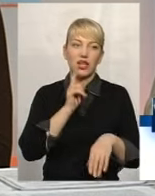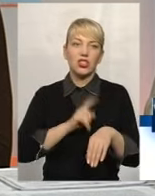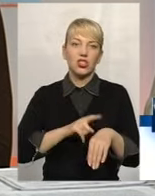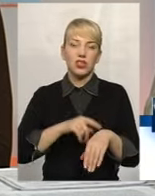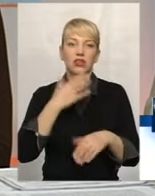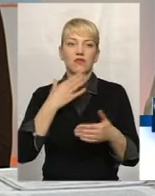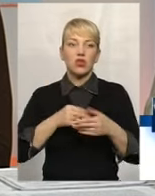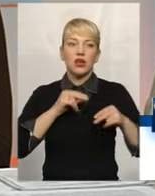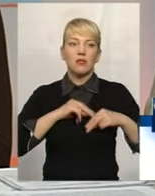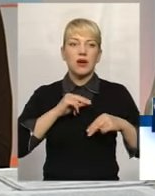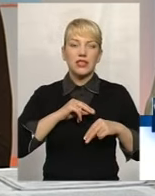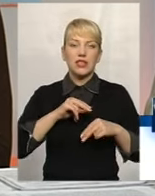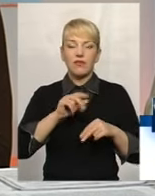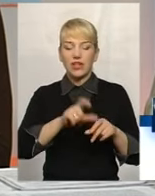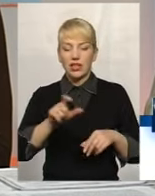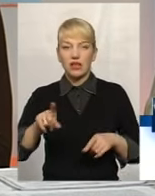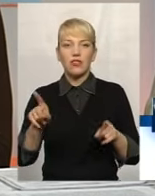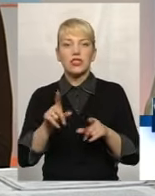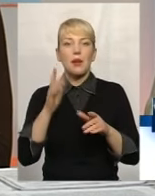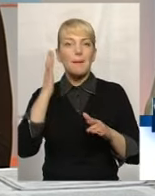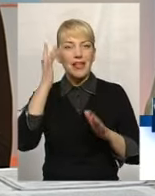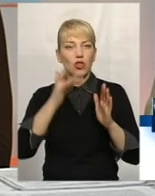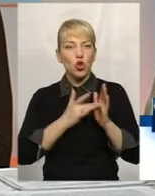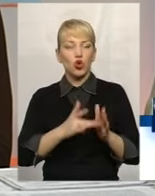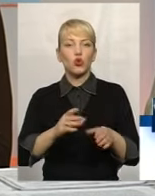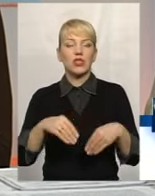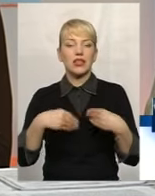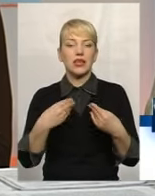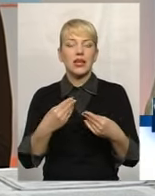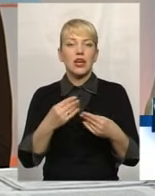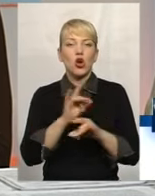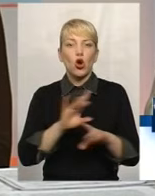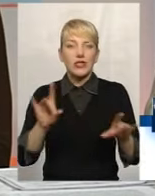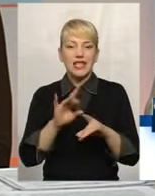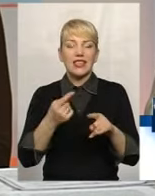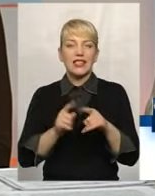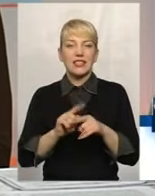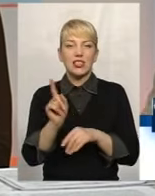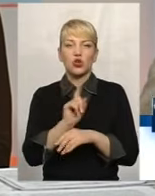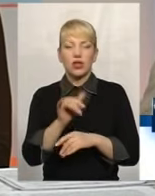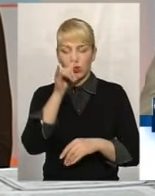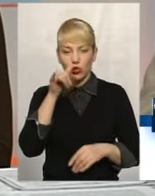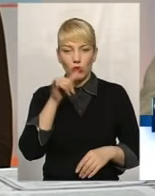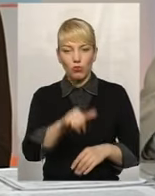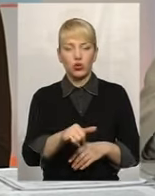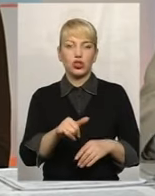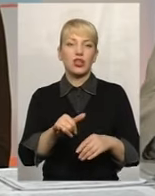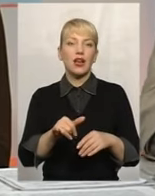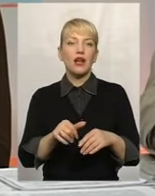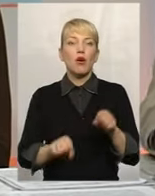працівників з метою роз'яснення цих норм і не допущення таких порушень, про які ми говорили, порушення взагалі норм